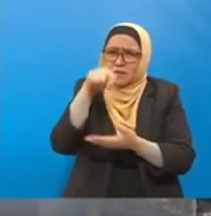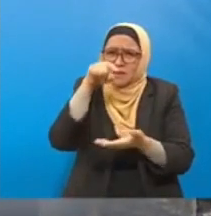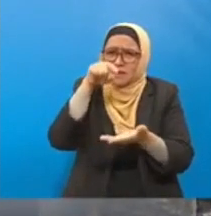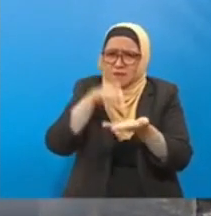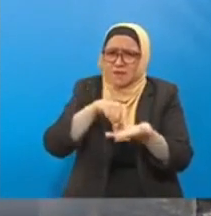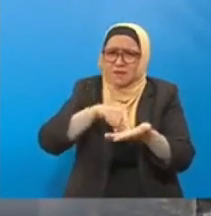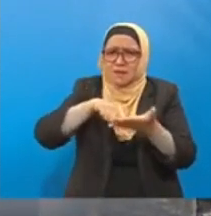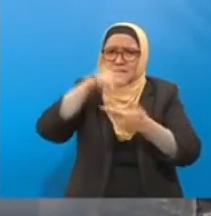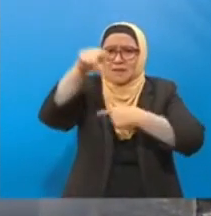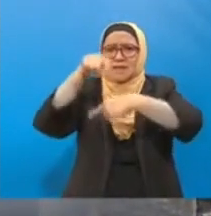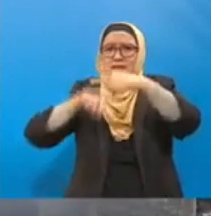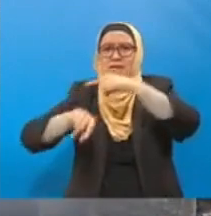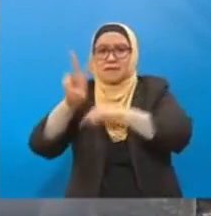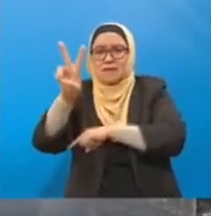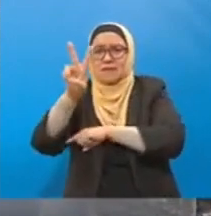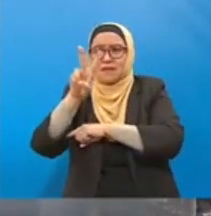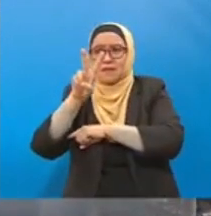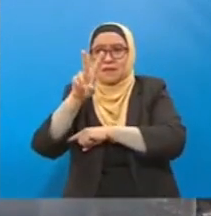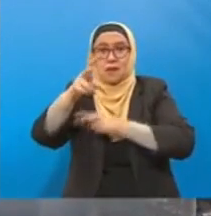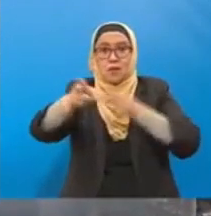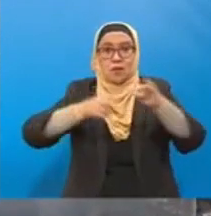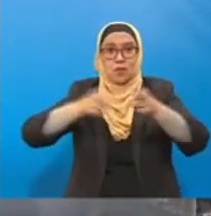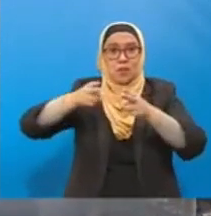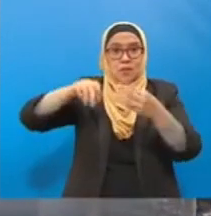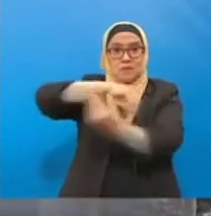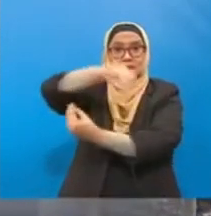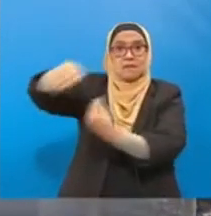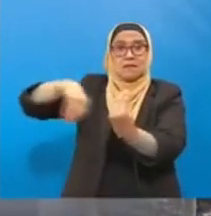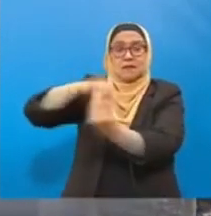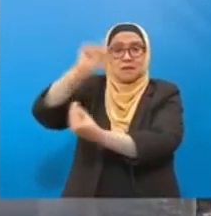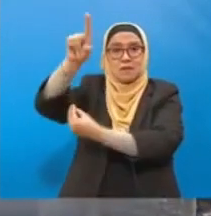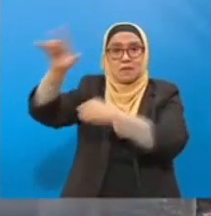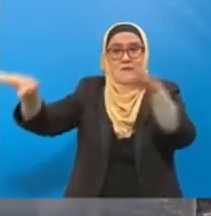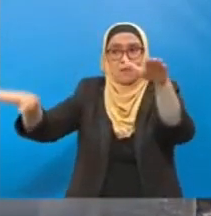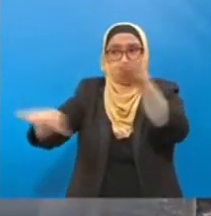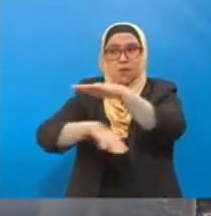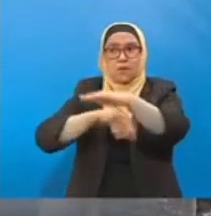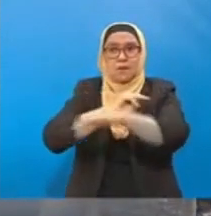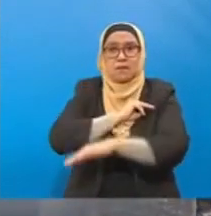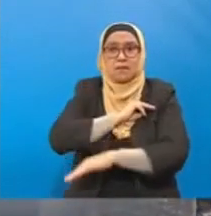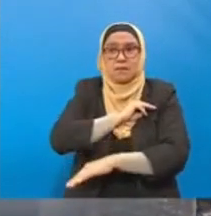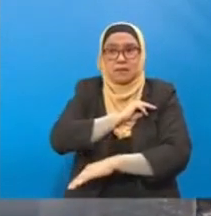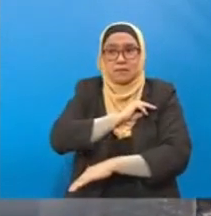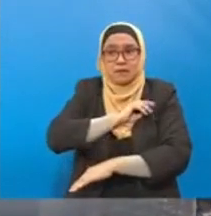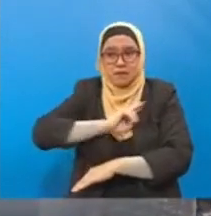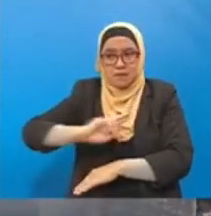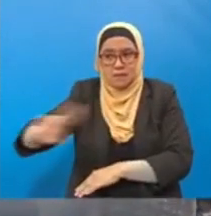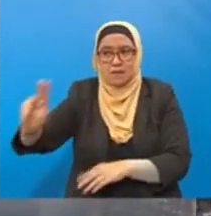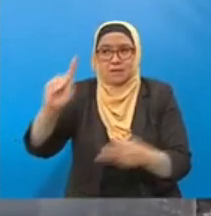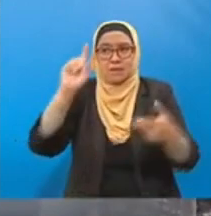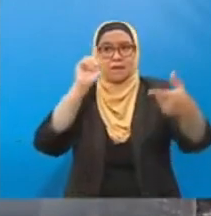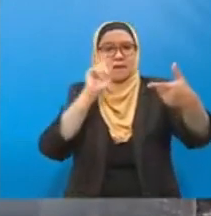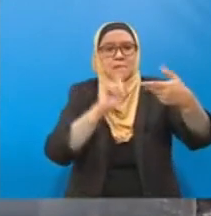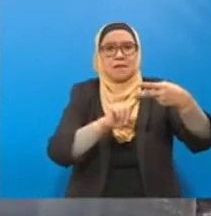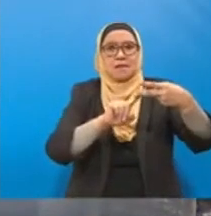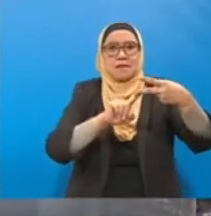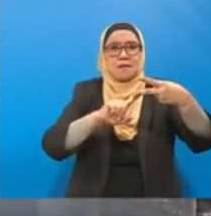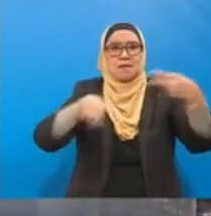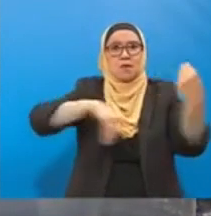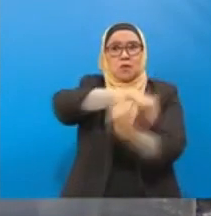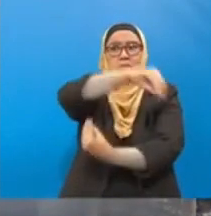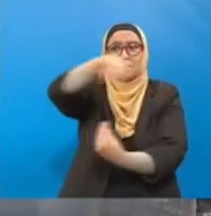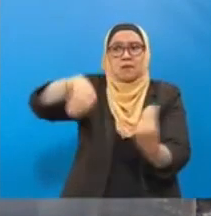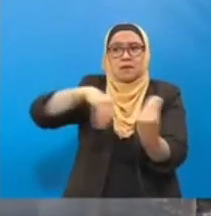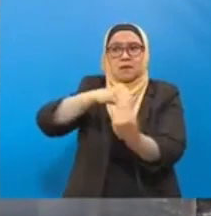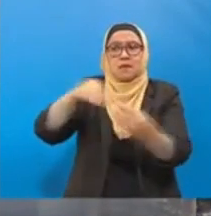dua sebab urusan haji di bawah Menteri Agama dan urusan Umrah di bawah MOTEP. Jadi kita harap MOTEP juga